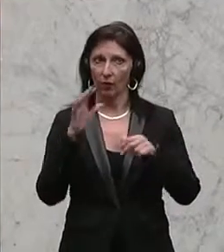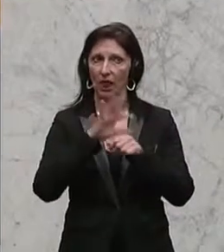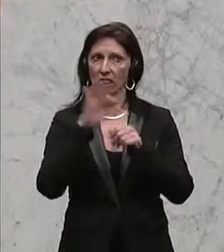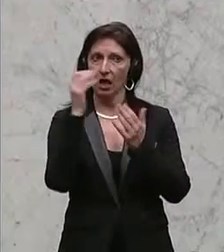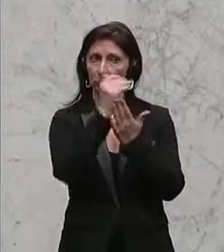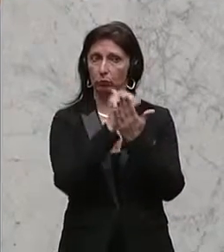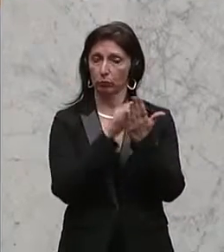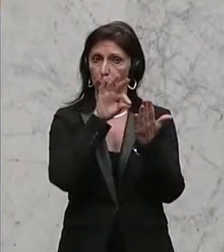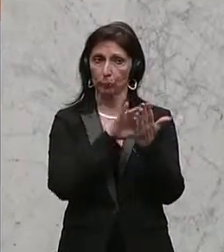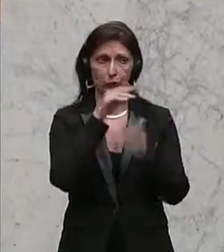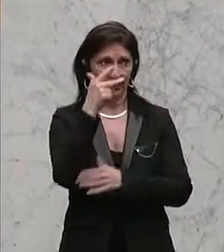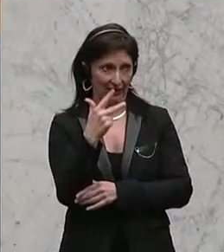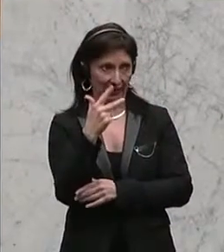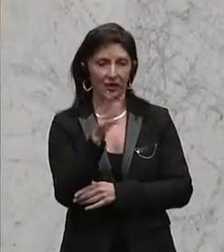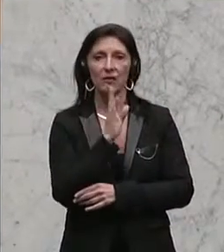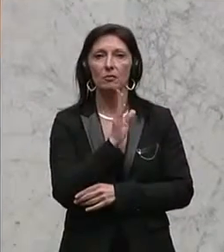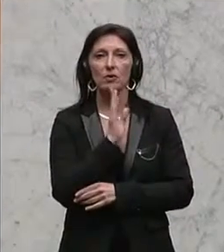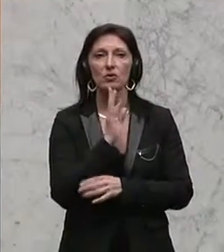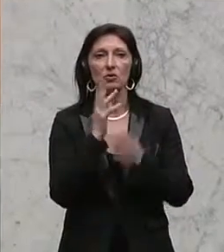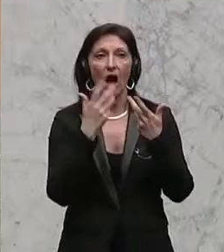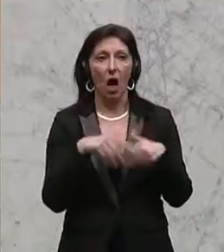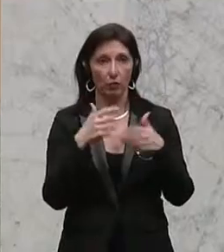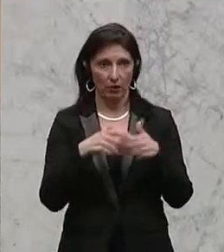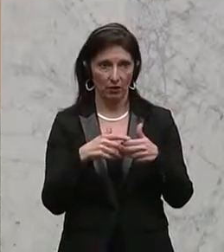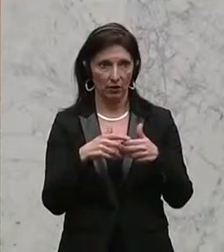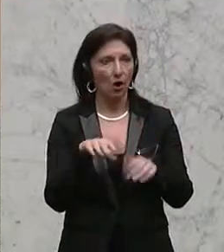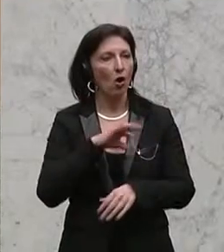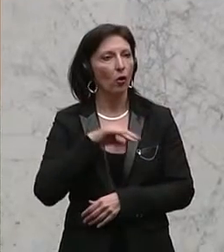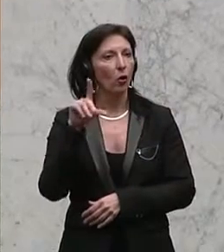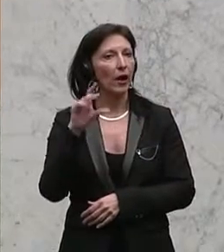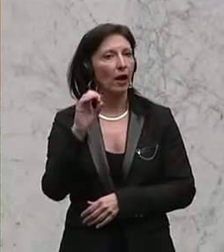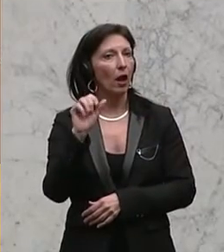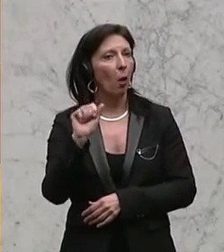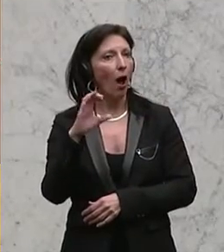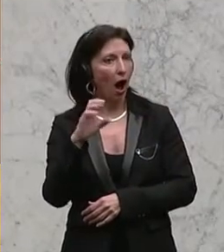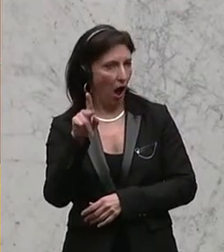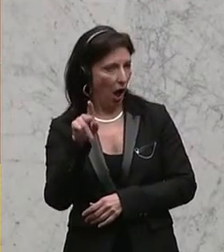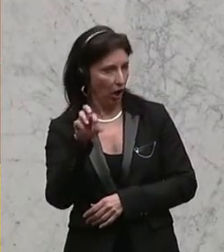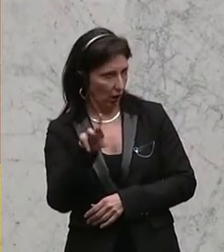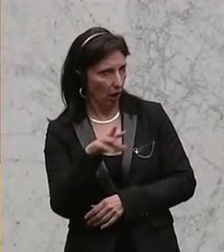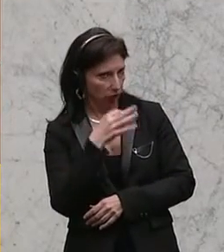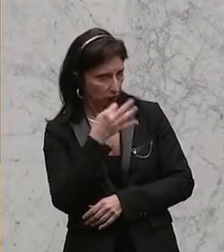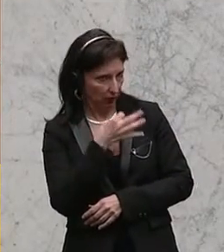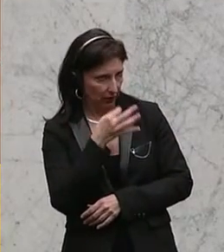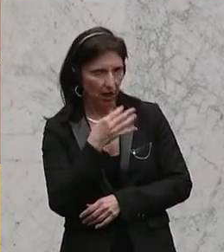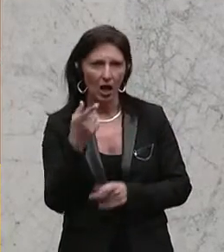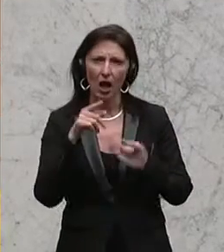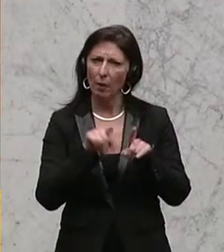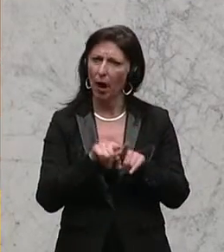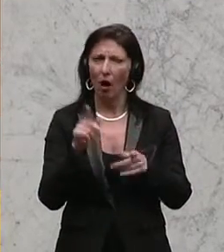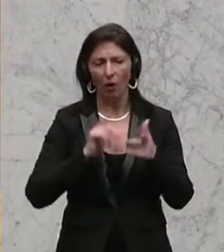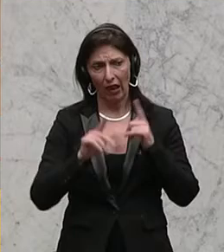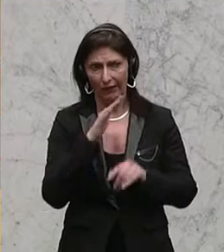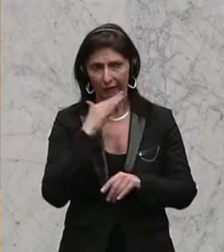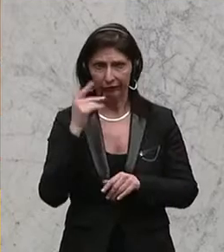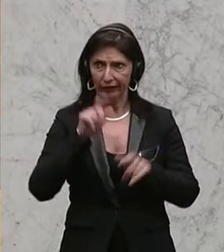eingehen, die Pensionsautomatik gestellt, auch von unserem Kollegen Loacker, aber mehrfach auch von vielen, leider Gottes, Nationalrätinnen